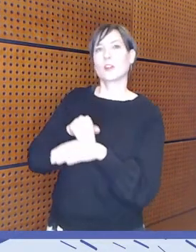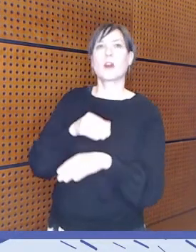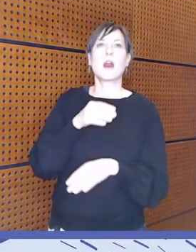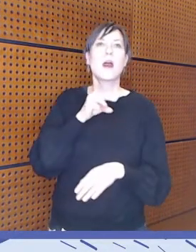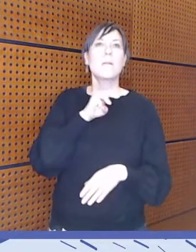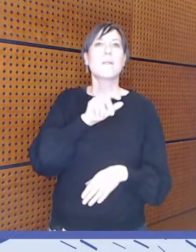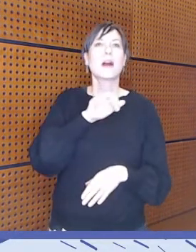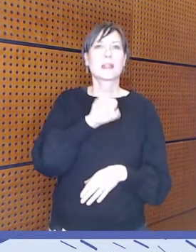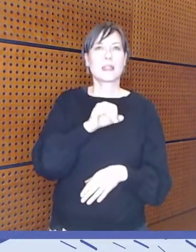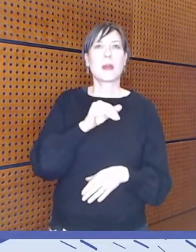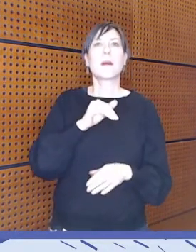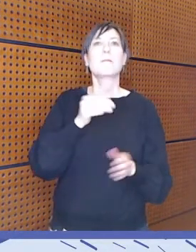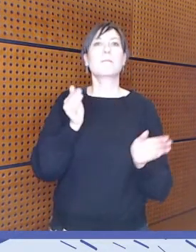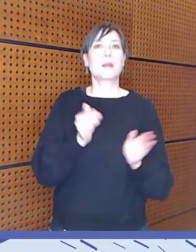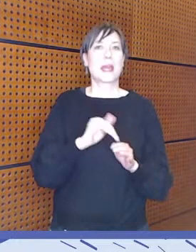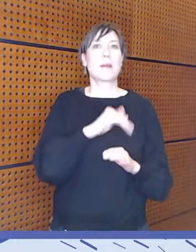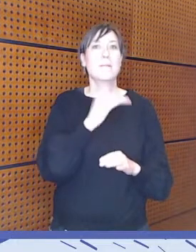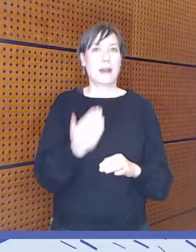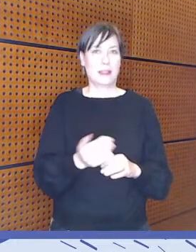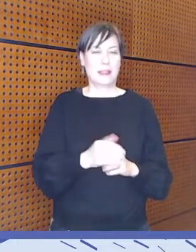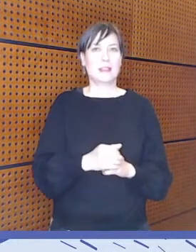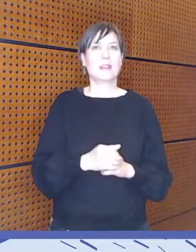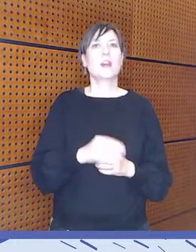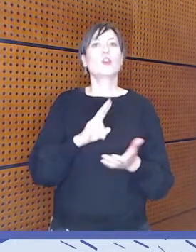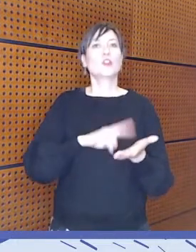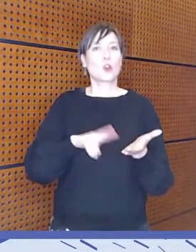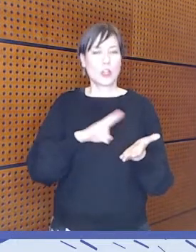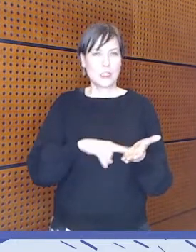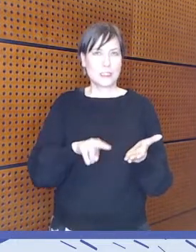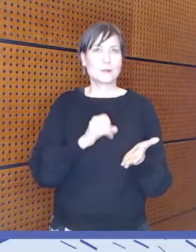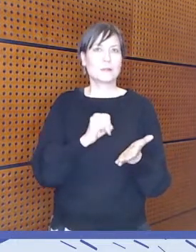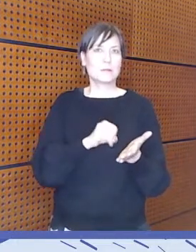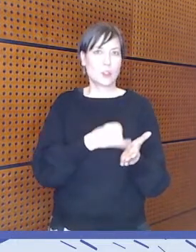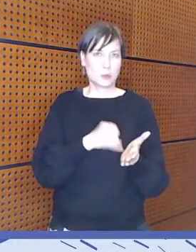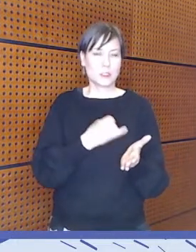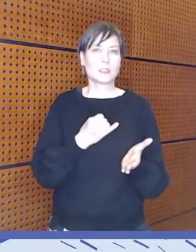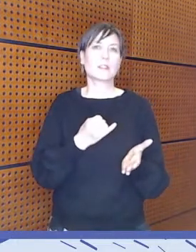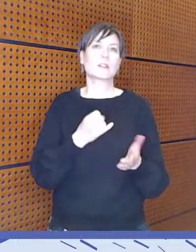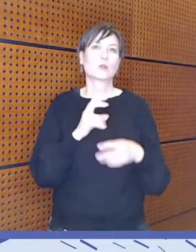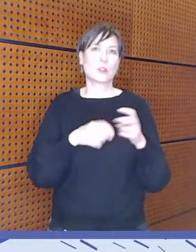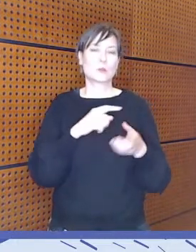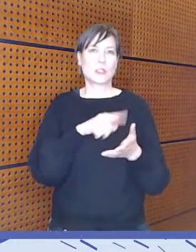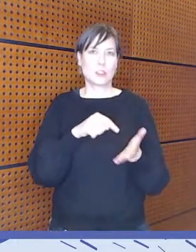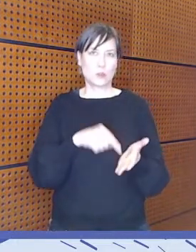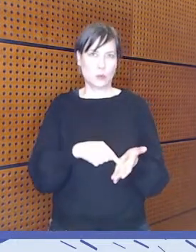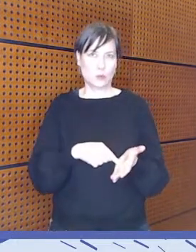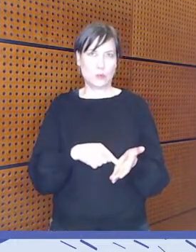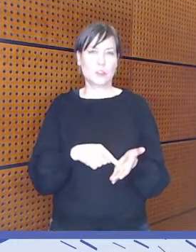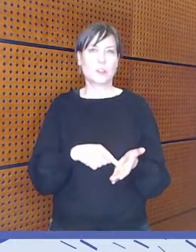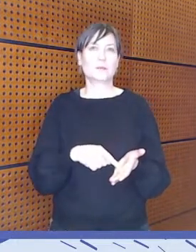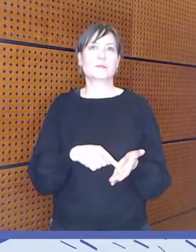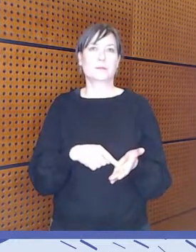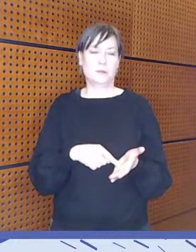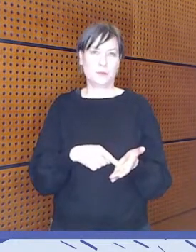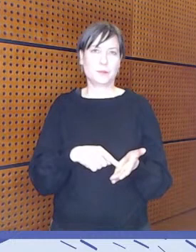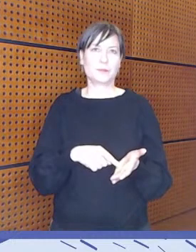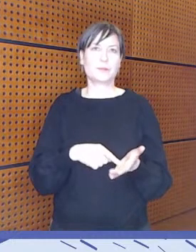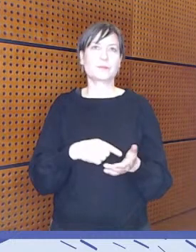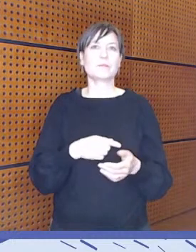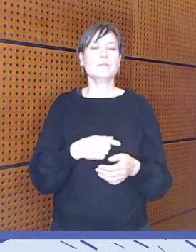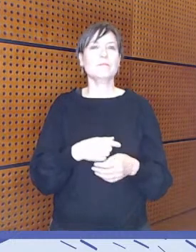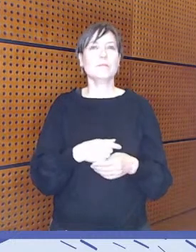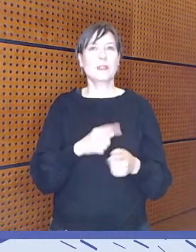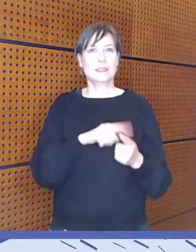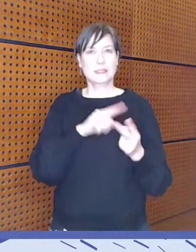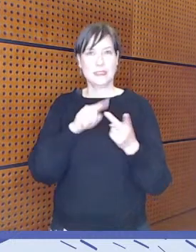journalismin, median ja viestinnän tutkimuskeskus Kometista. Ja sen jälkeen